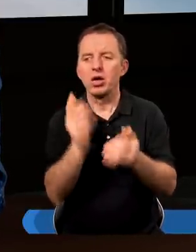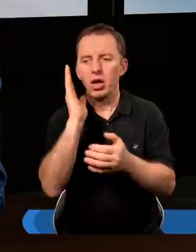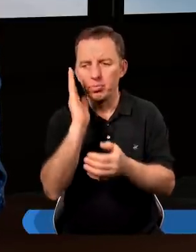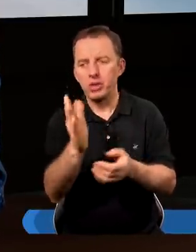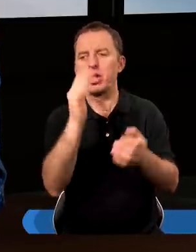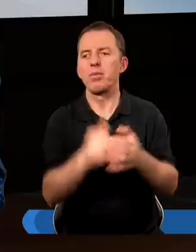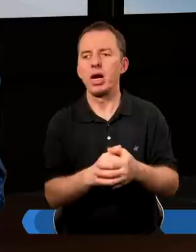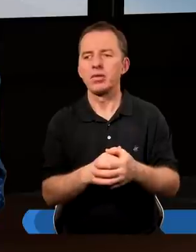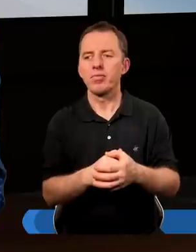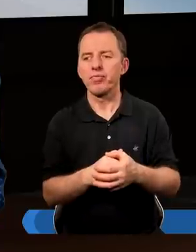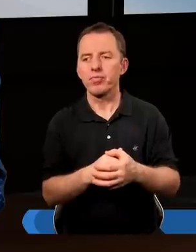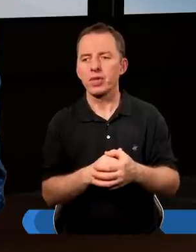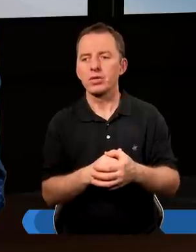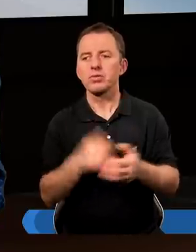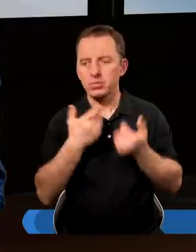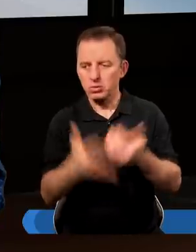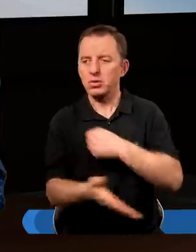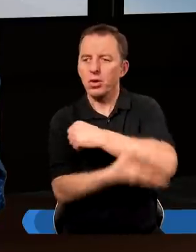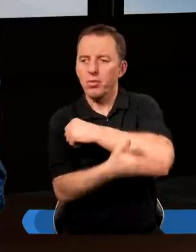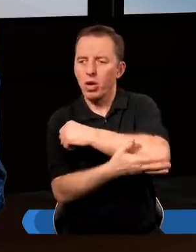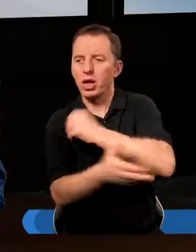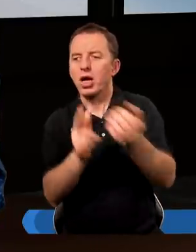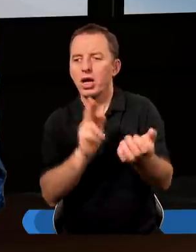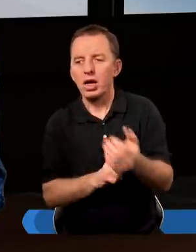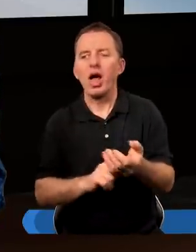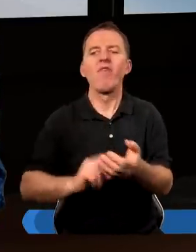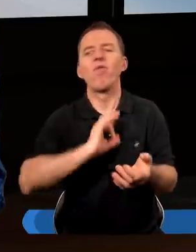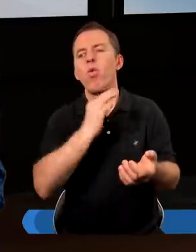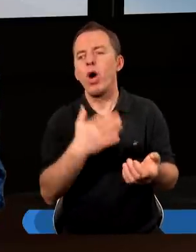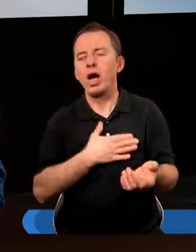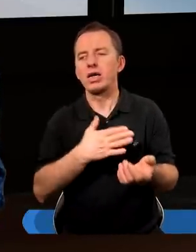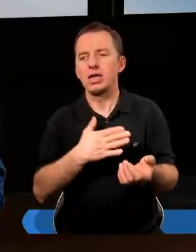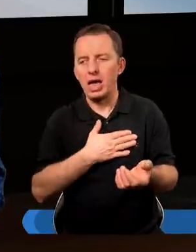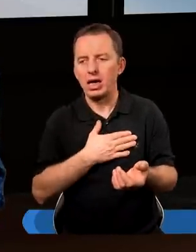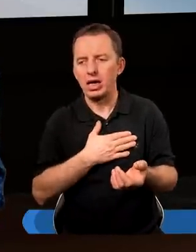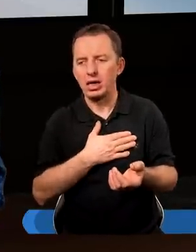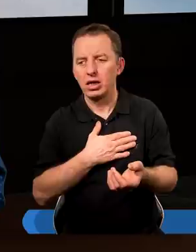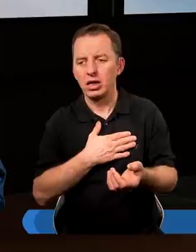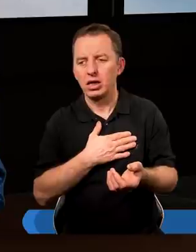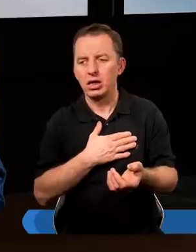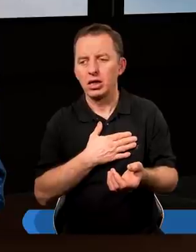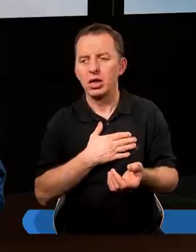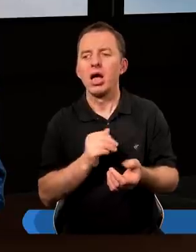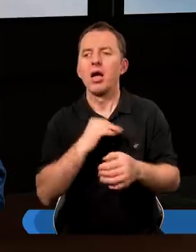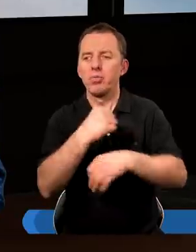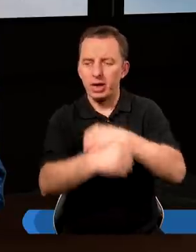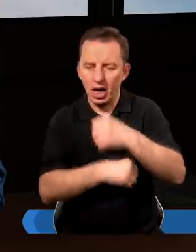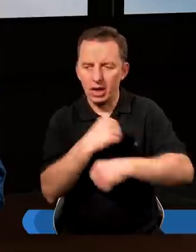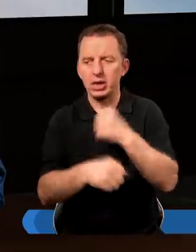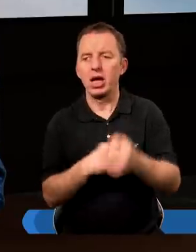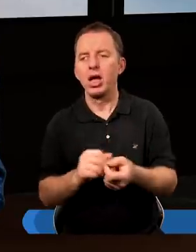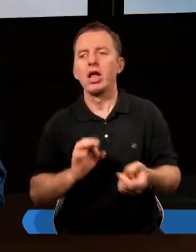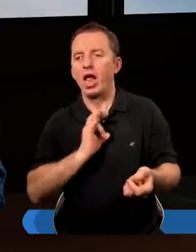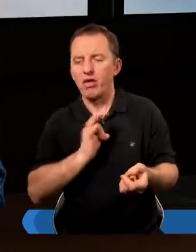Jeżeli będziemy tylko chcieli spolegać na własnych, na własnej pracy,